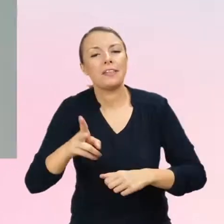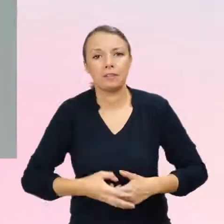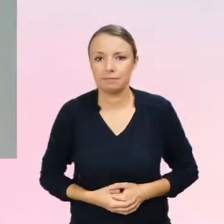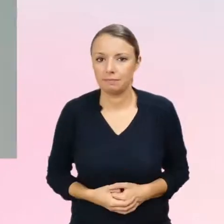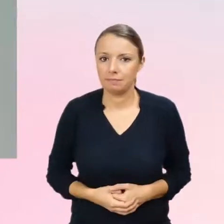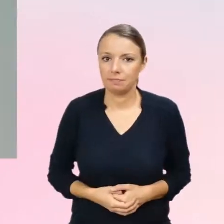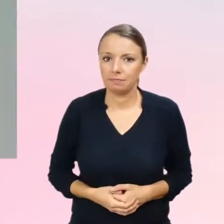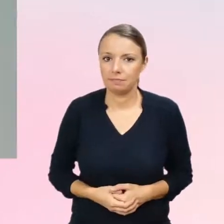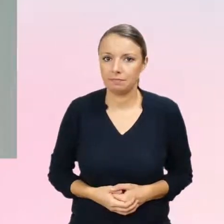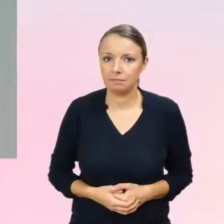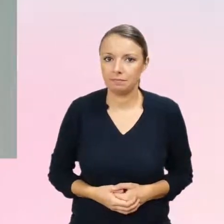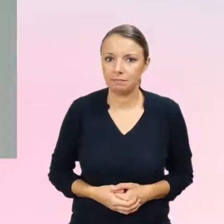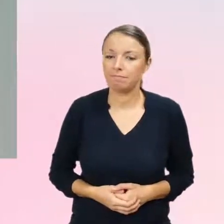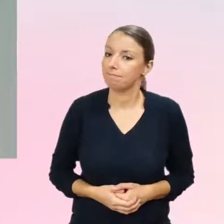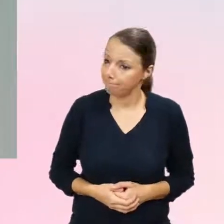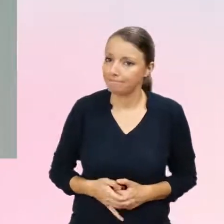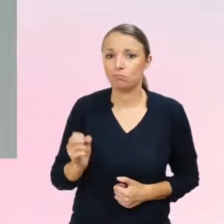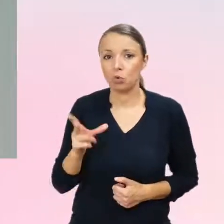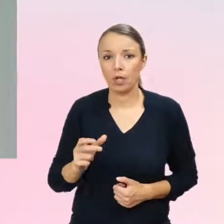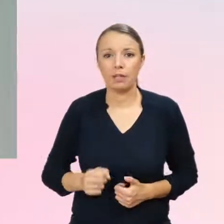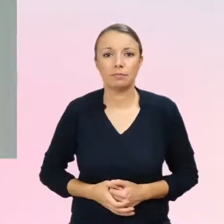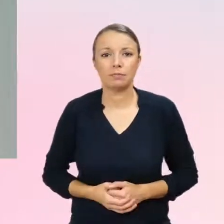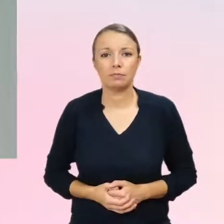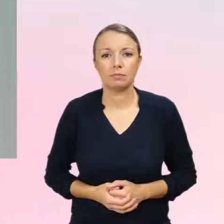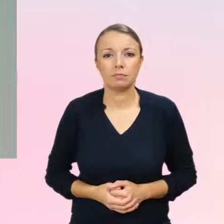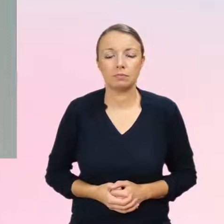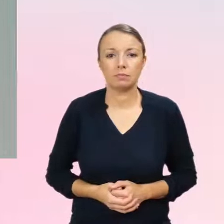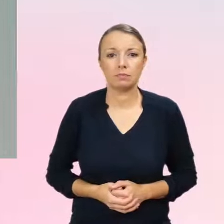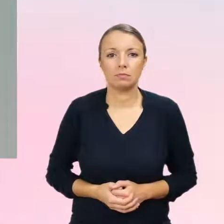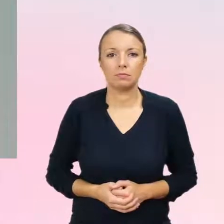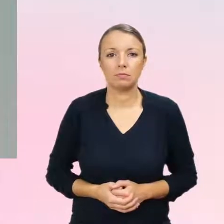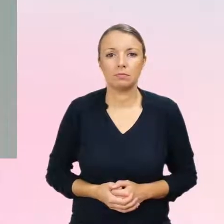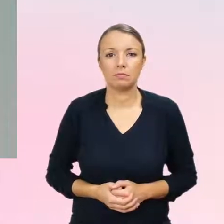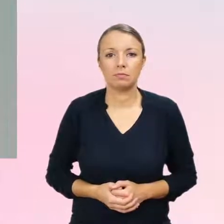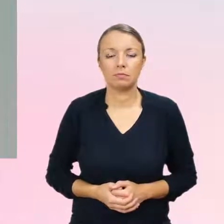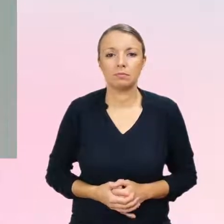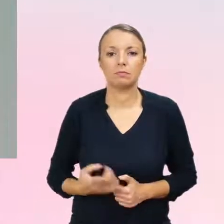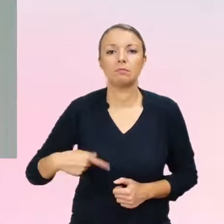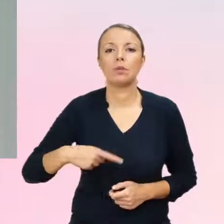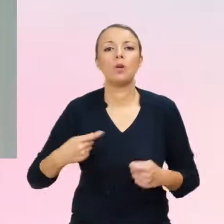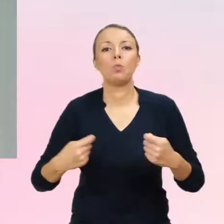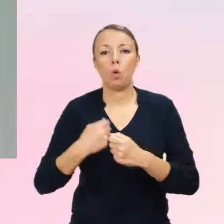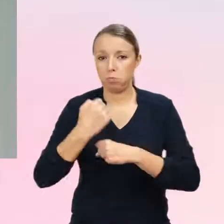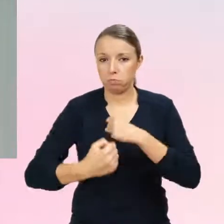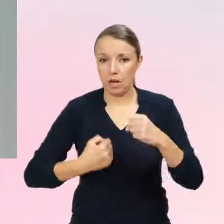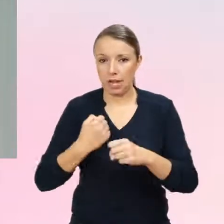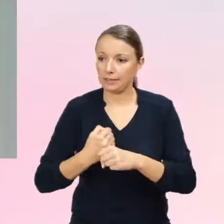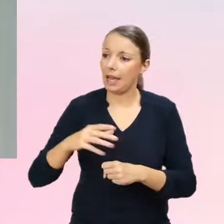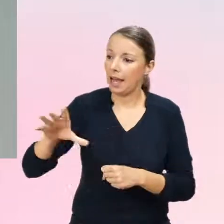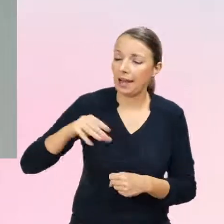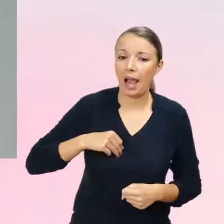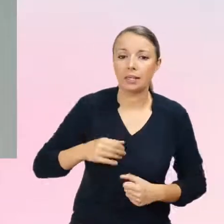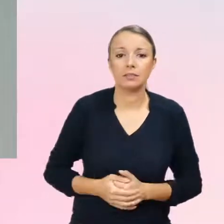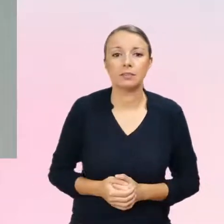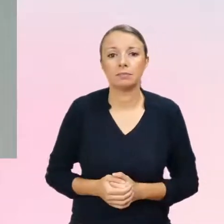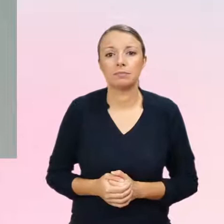Okej, to jest tak, że my współpracujemy ze sobą, to jest trochę tak, że ten zespół,